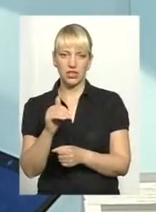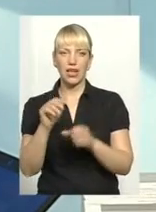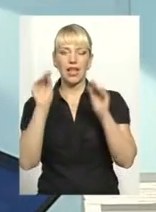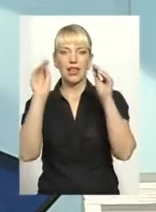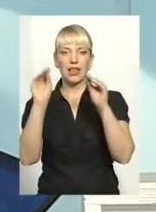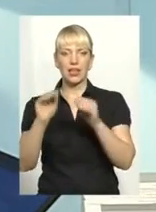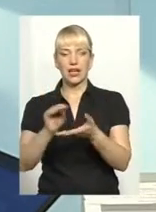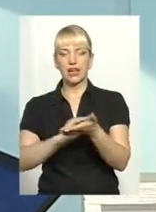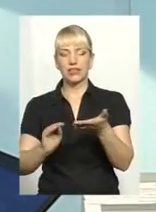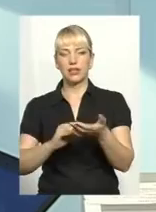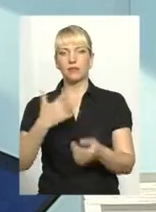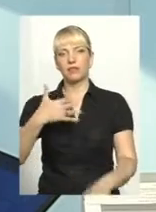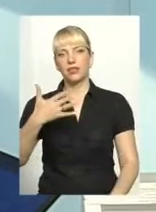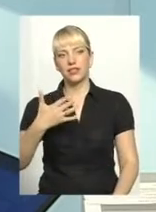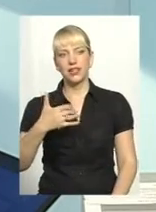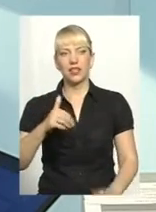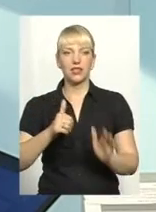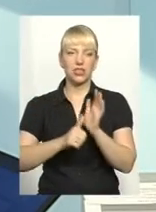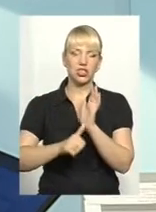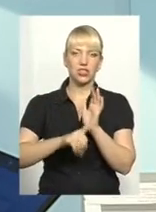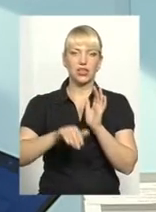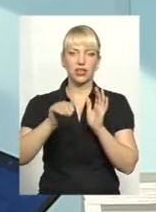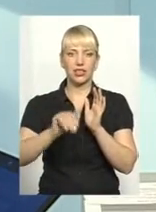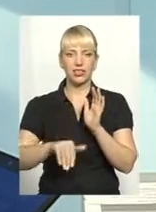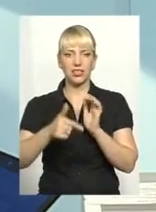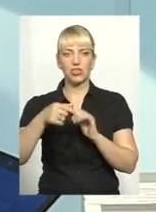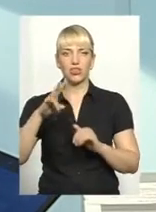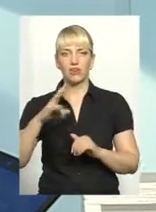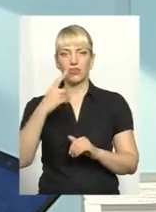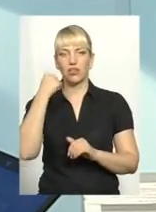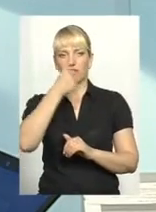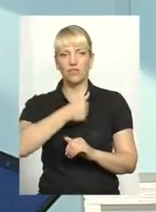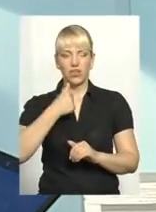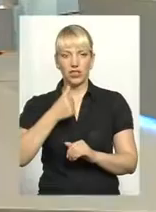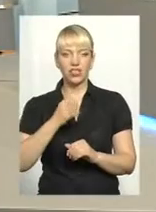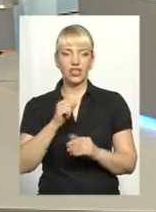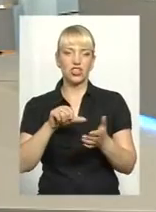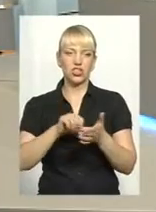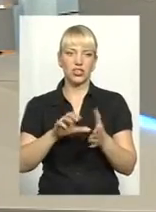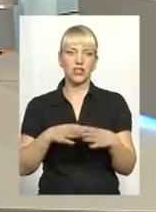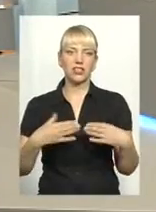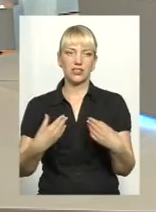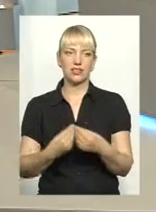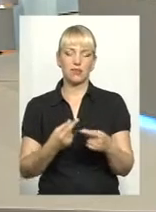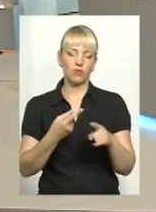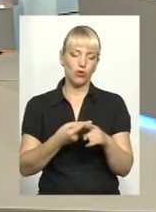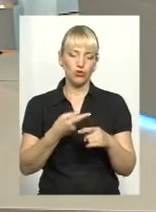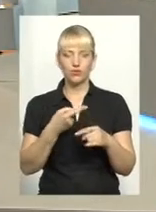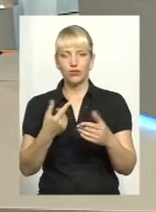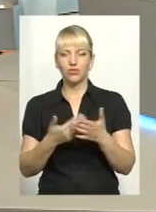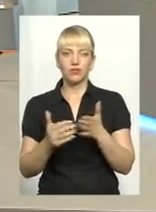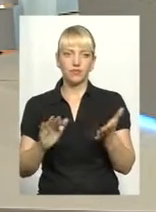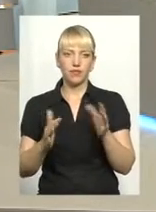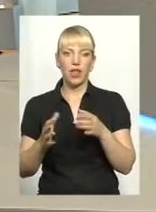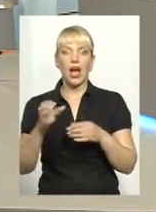декларують 50-60 тисяч гривень за рік і члени сім'ї плюс-мінус стільки ж,